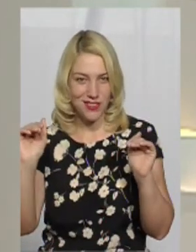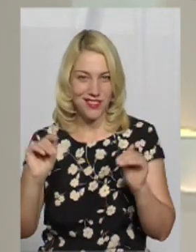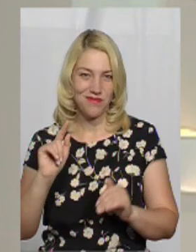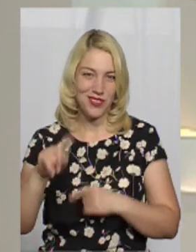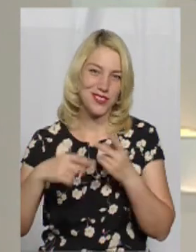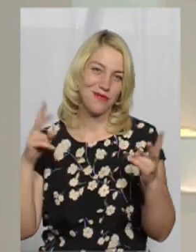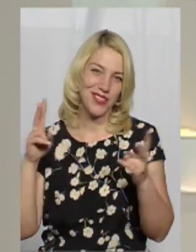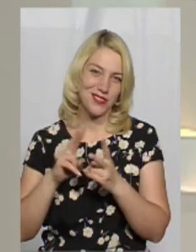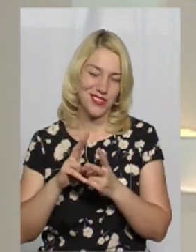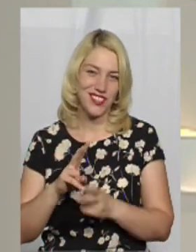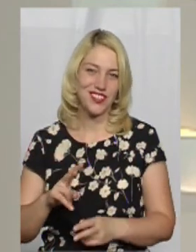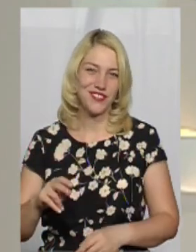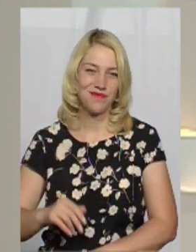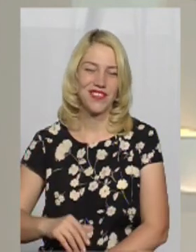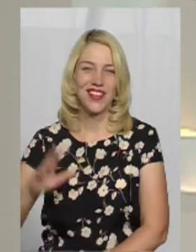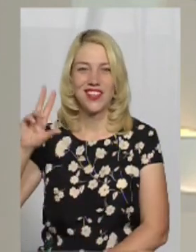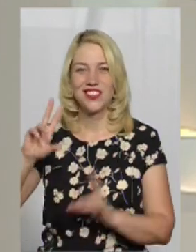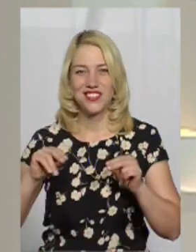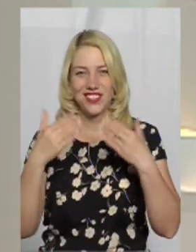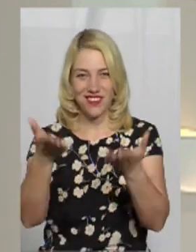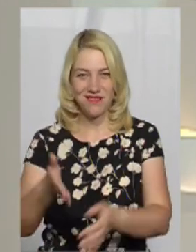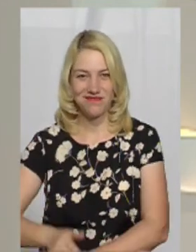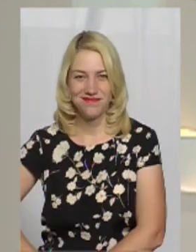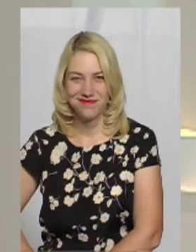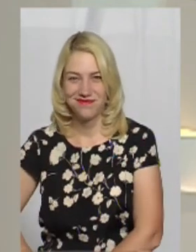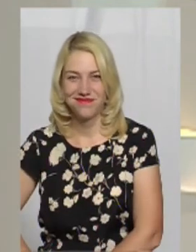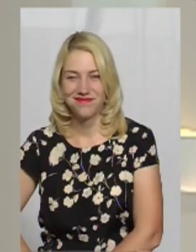До зустрічі завтра у темі дня. Хай щастить!